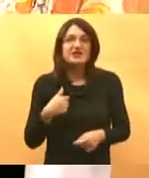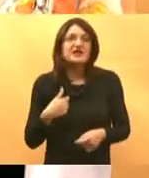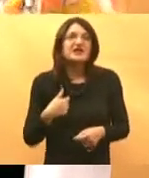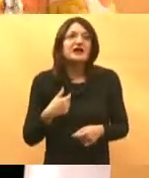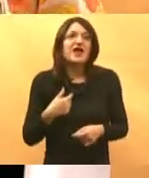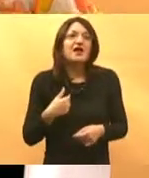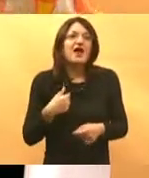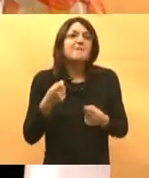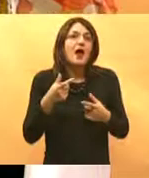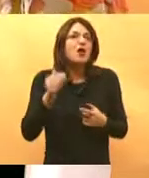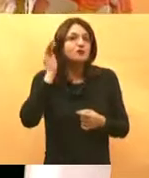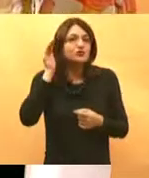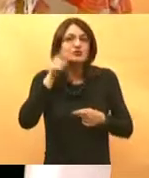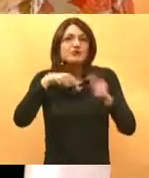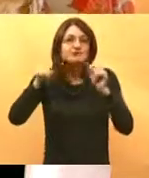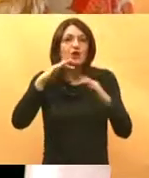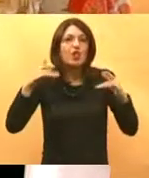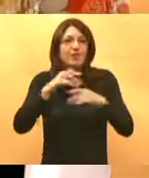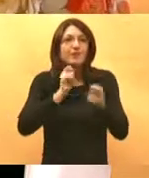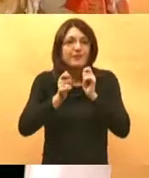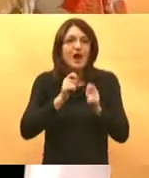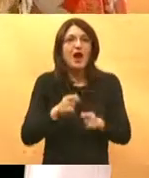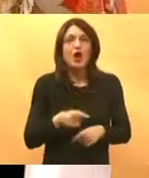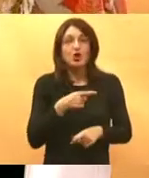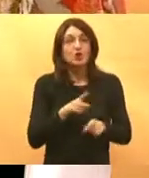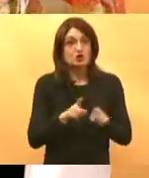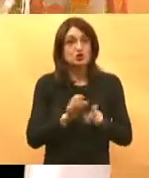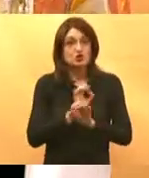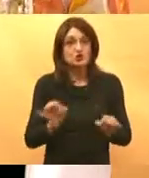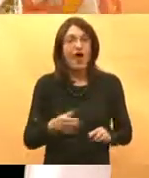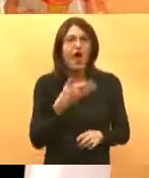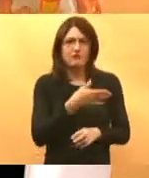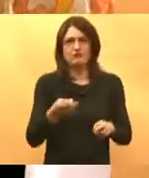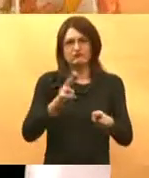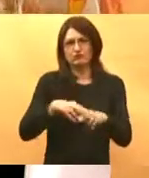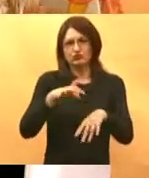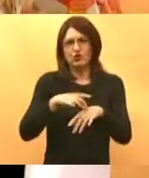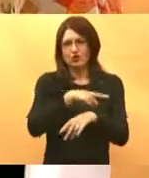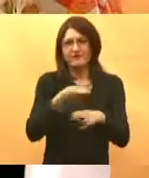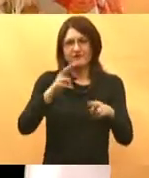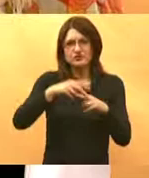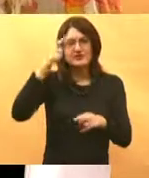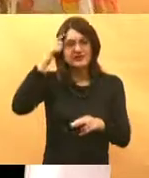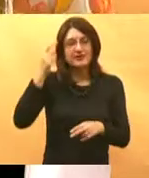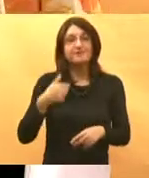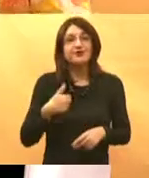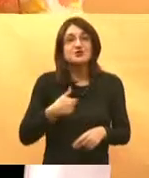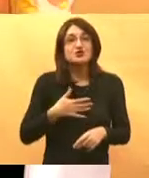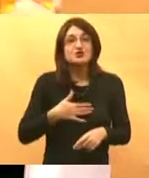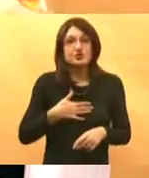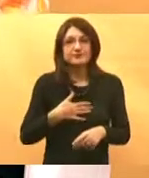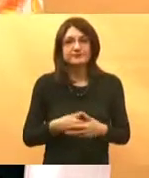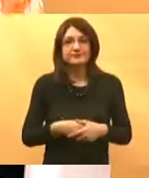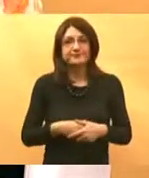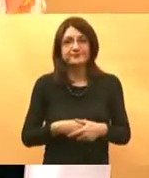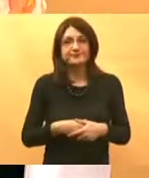kože i malo što pričam sa ljudima koji mi se obraćaju i odlična perspektiva pa dobro ali ipak ja bi sad o tim